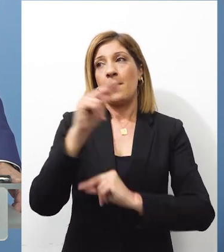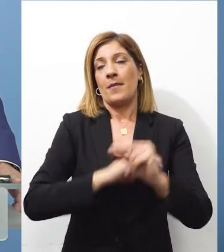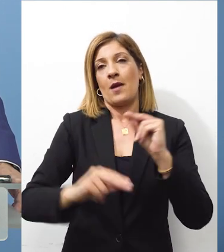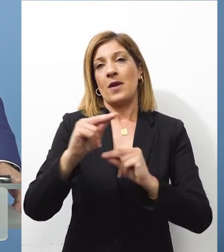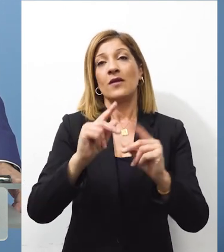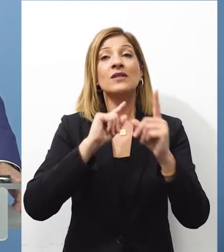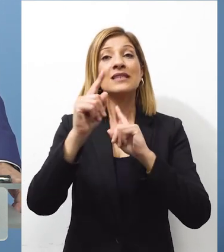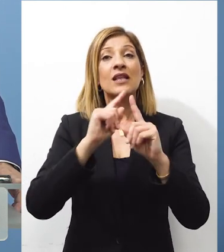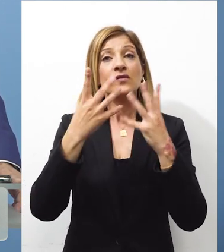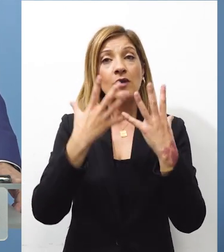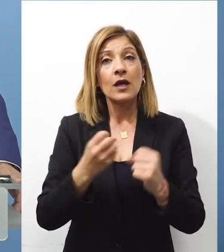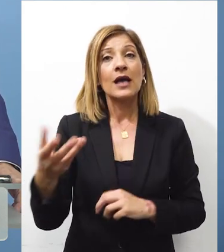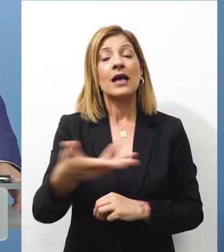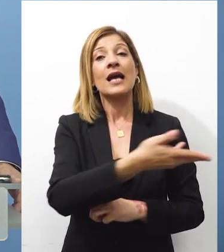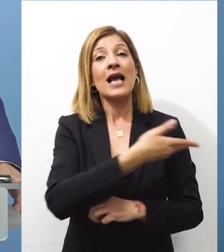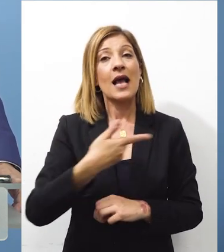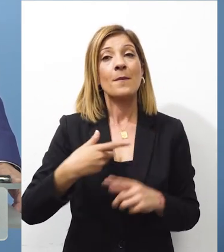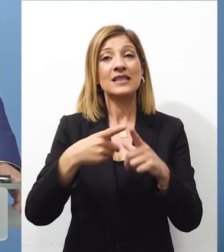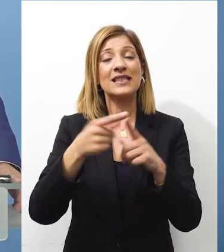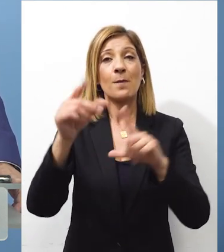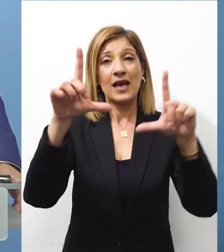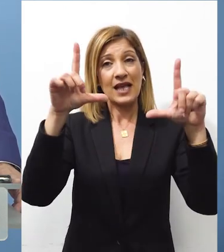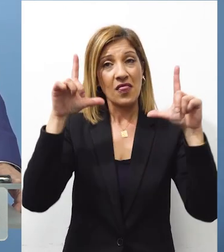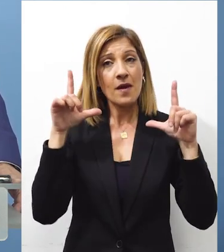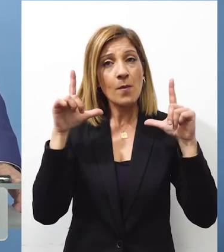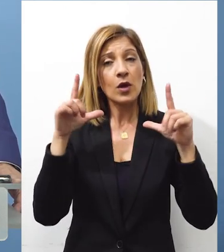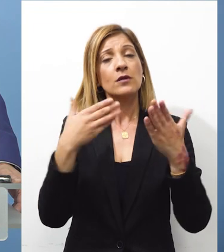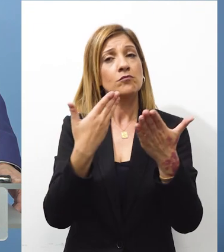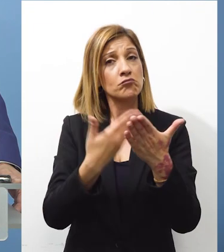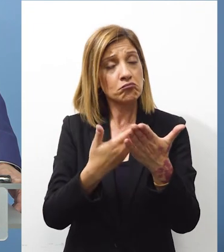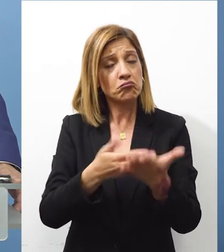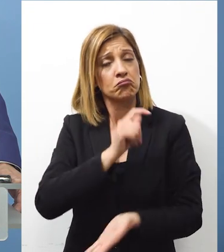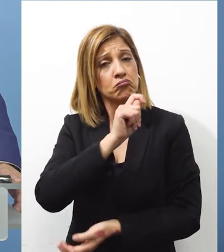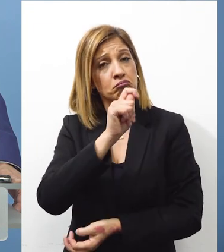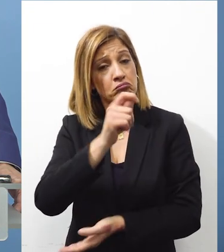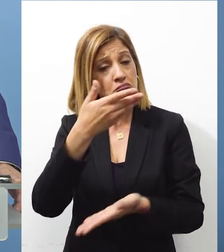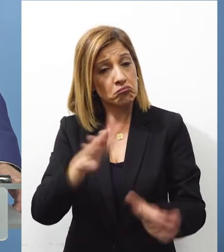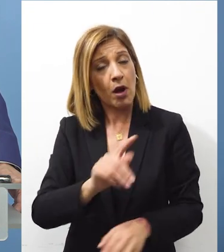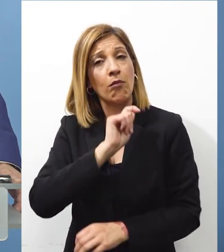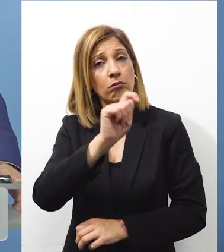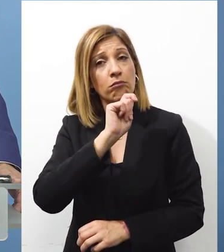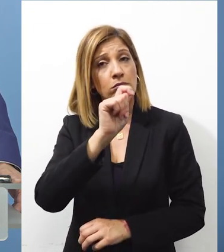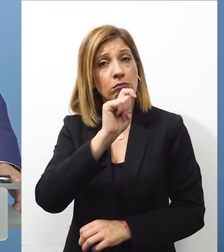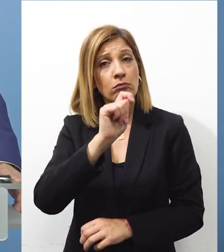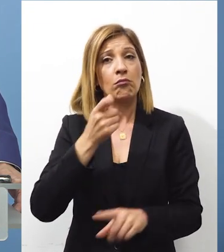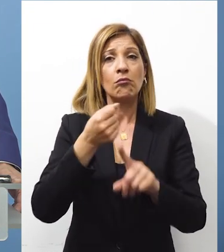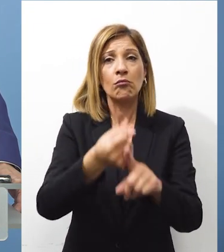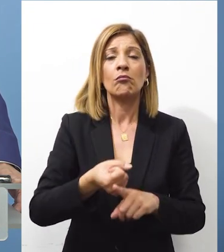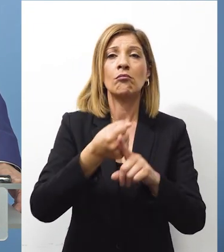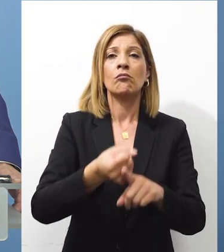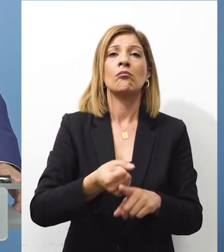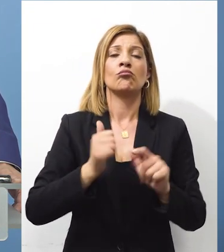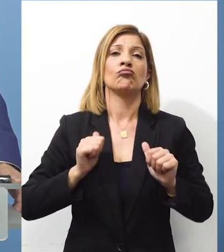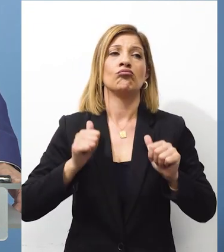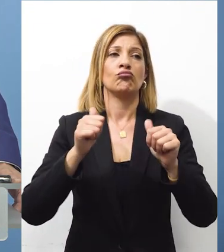συμφωνημένου πλαίσιο Εμείς από πλευράς μας ως Κυπριακή Δημοκρατία έχουμε αποδείξει την υπηκοτομητική στάση την οποία επιδεικνύουμε αναλαμβάνοντας